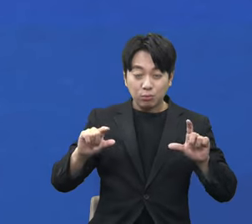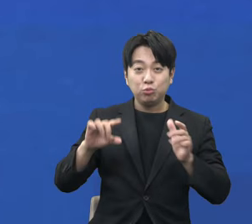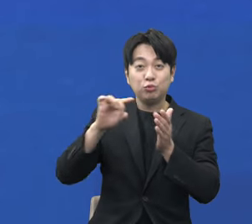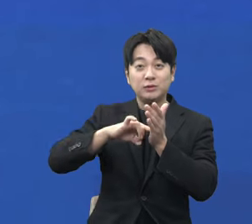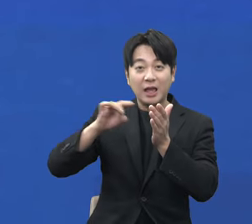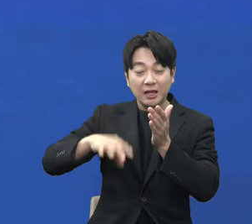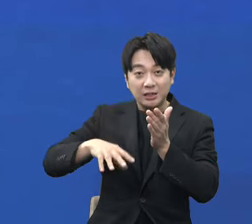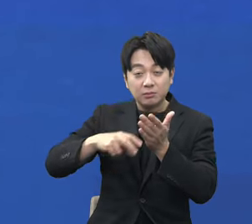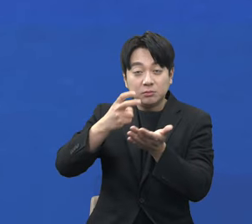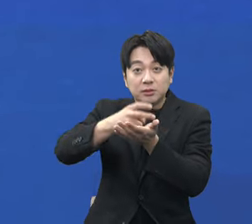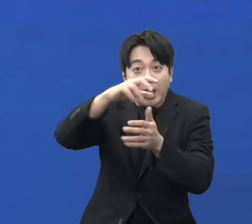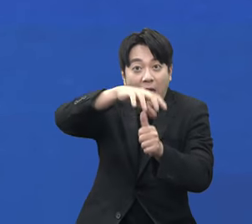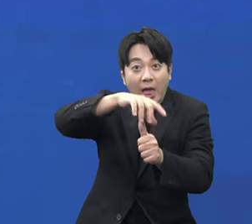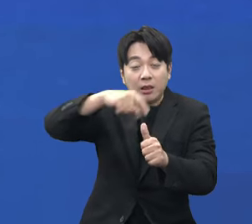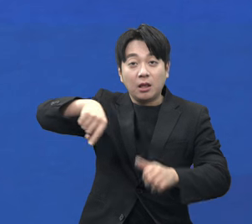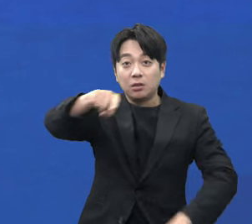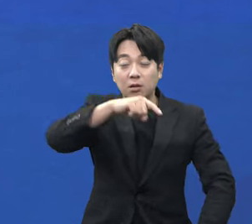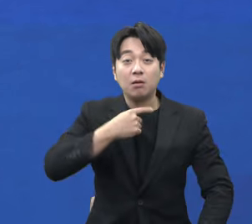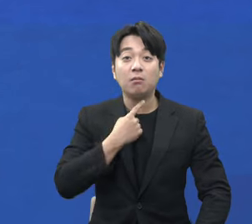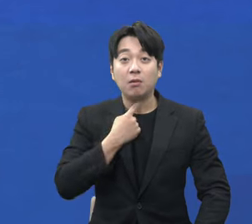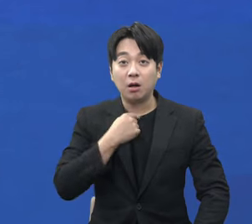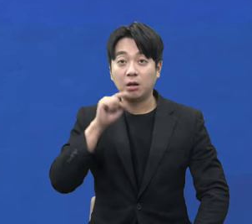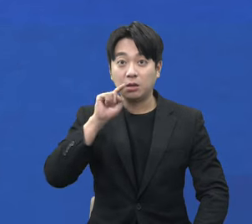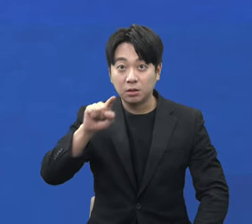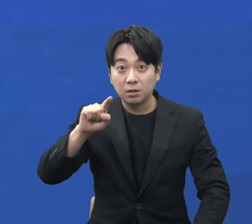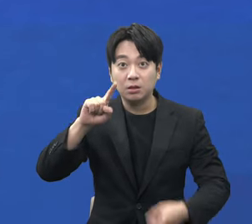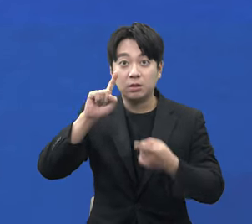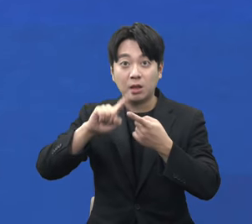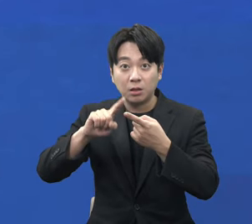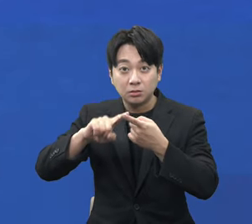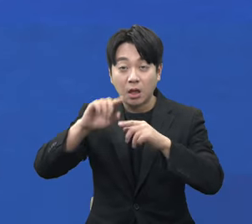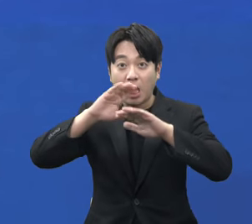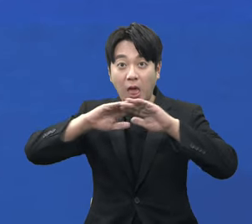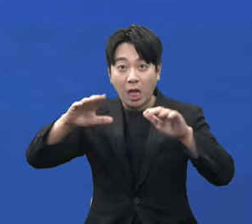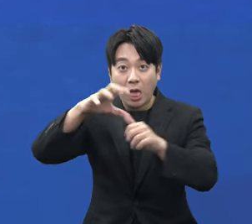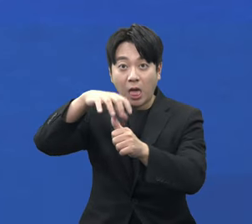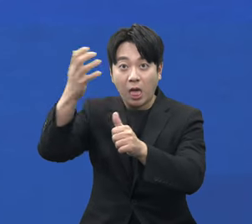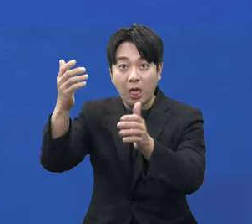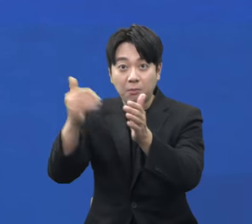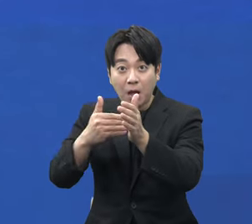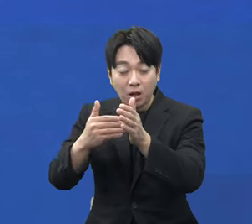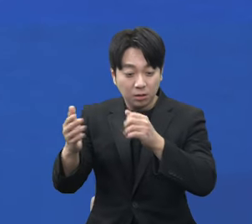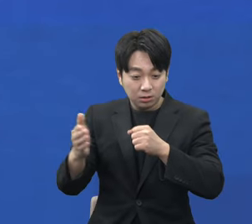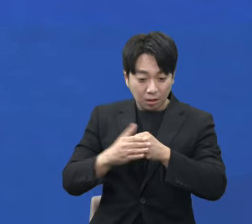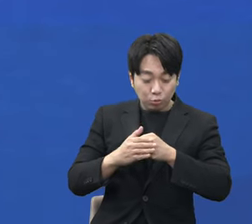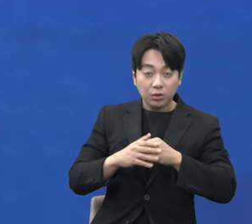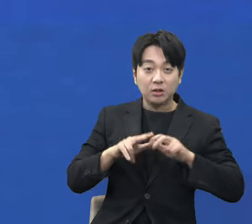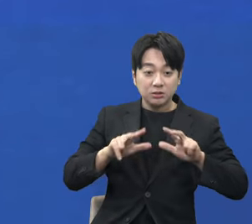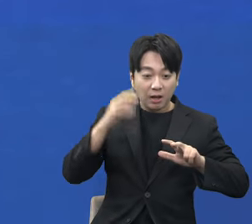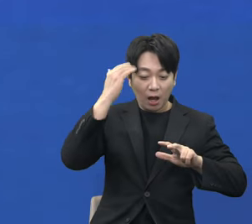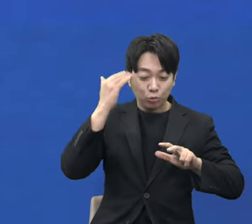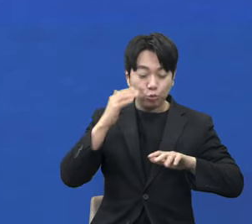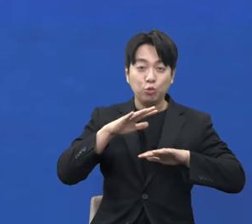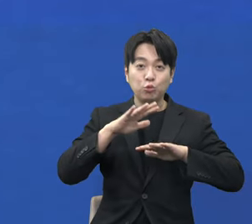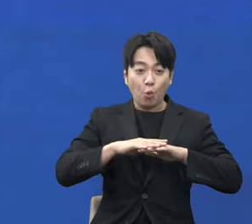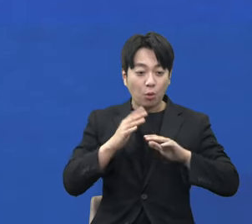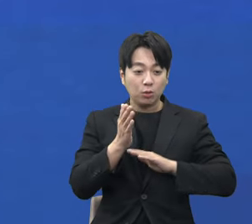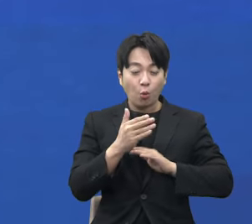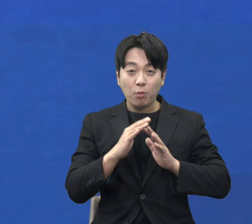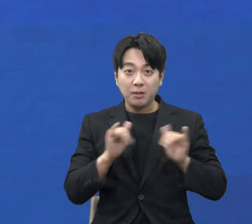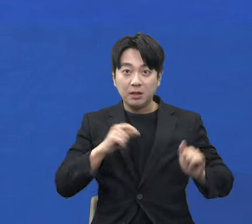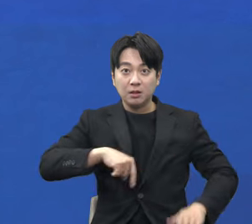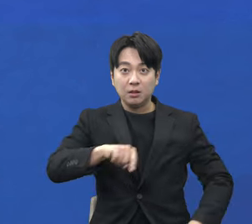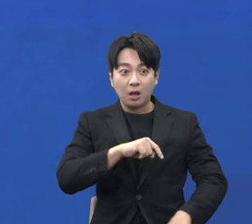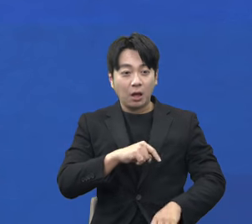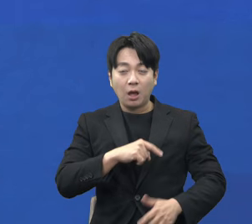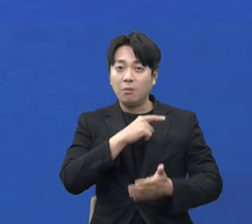수입이 국내 농산물 재배 현장의 토대를 흔들고 있습니다. 물가가 오르면 모든 책임이 농산물에